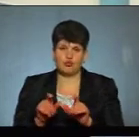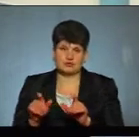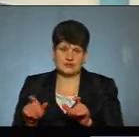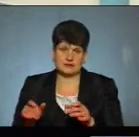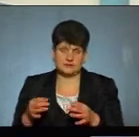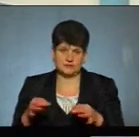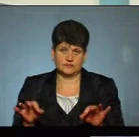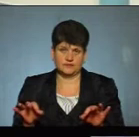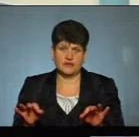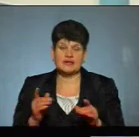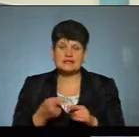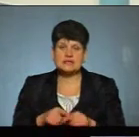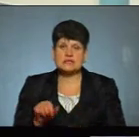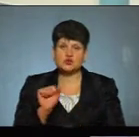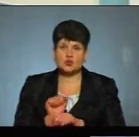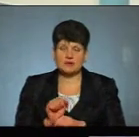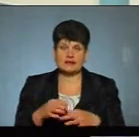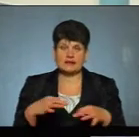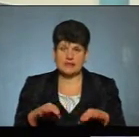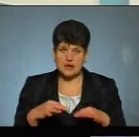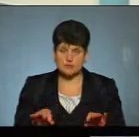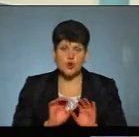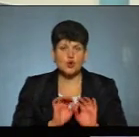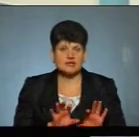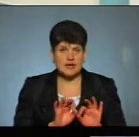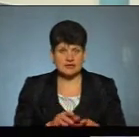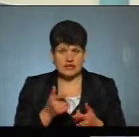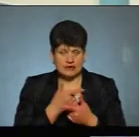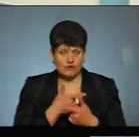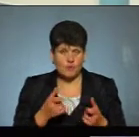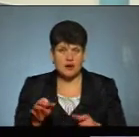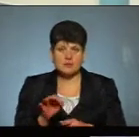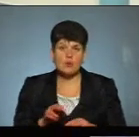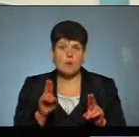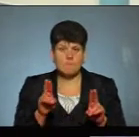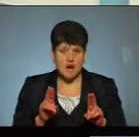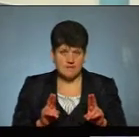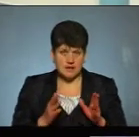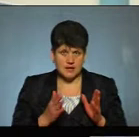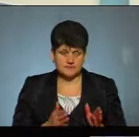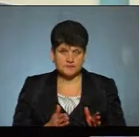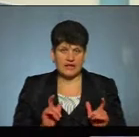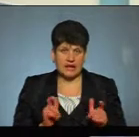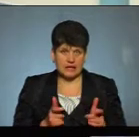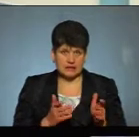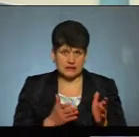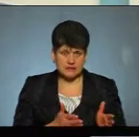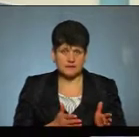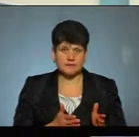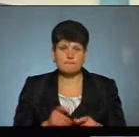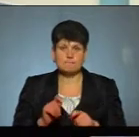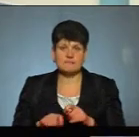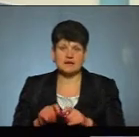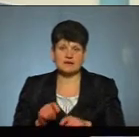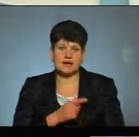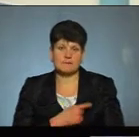їхня функція – це зупинка транспорту, роз'яснення інформації про правила карантинні, перевірку